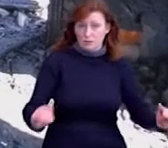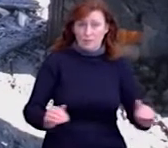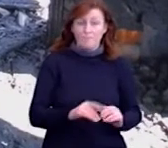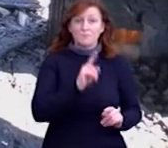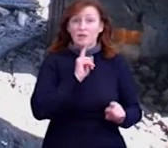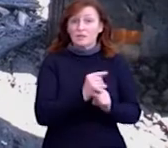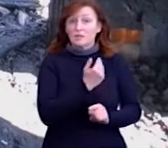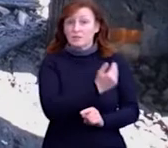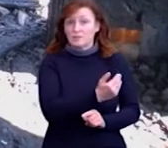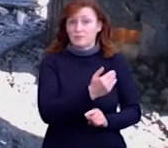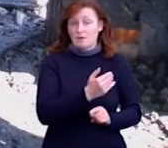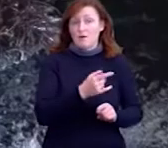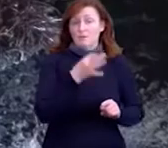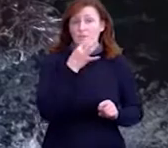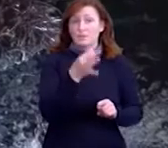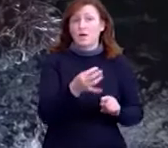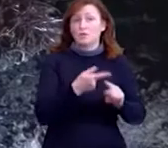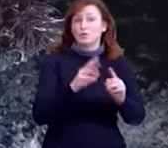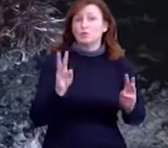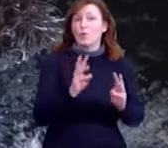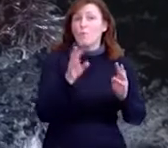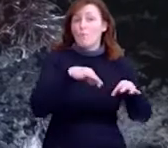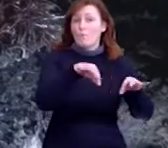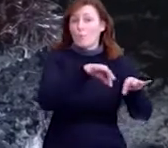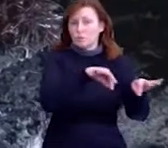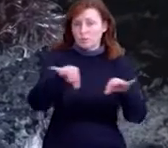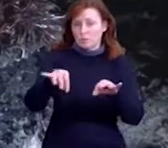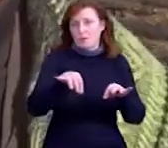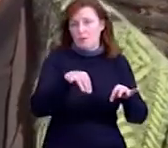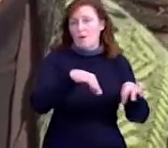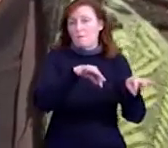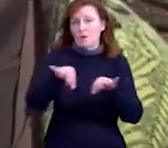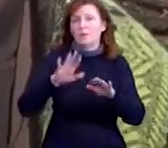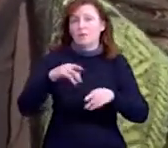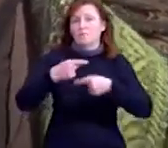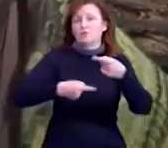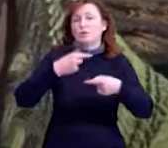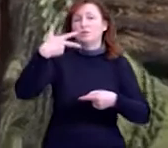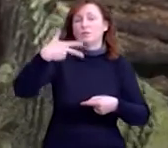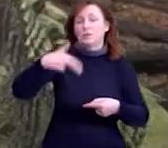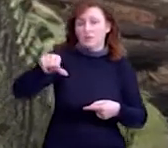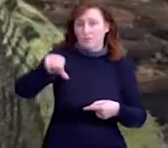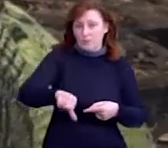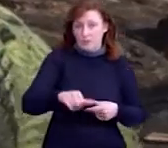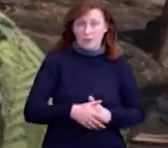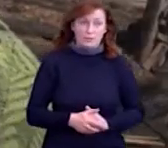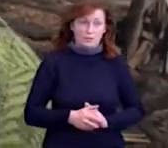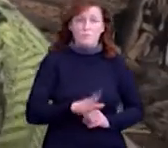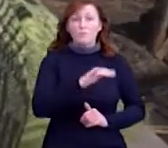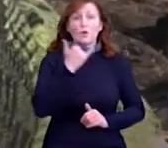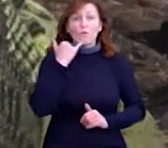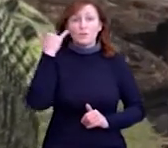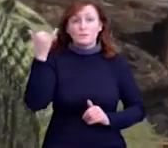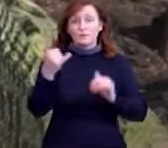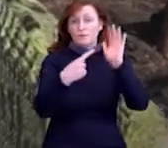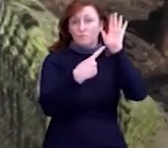Валентина Костюни каже, пожежна, яка є в селі, їхала майже півгодини. На пожежною Примач Ніколай Михайлович позвонив у